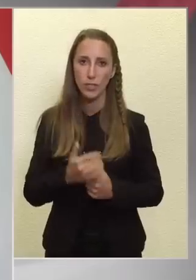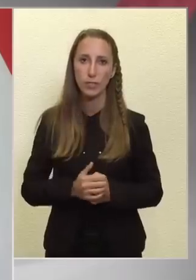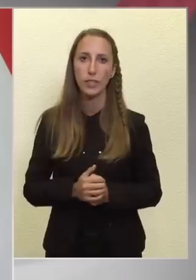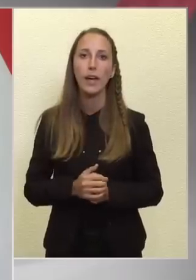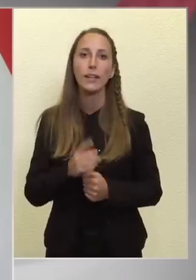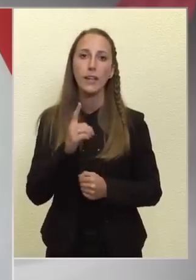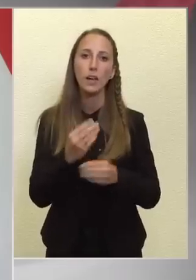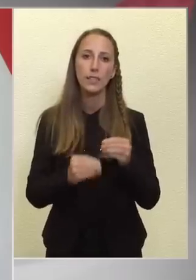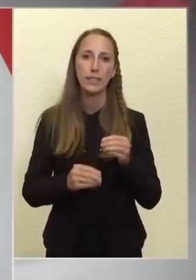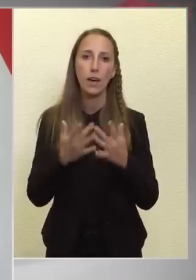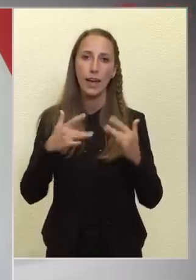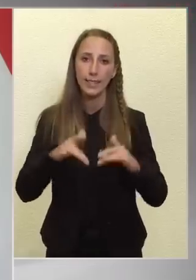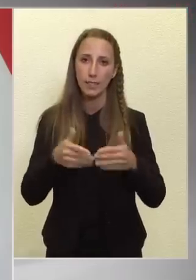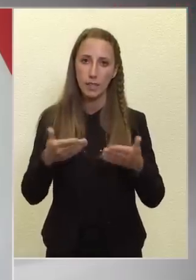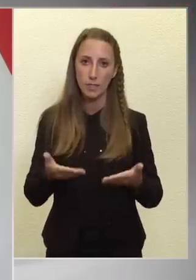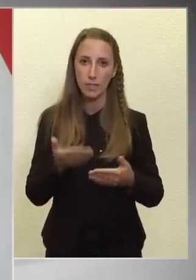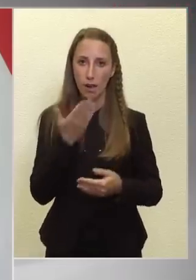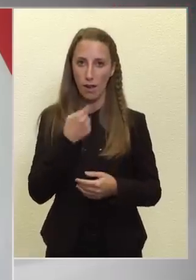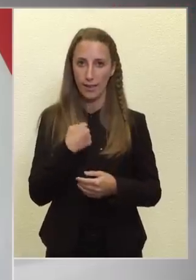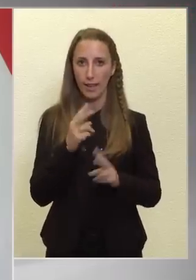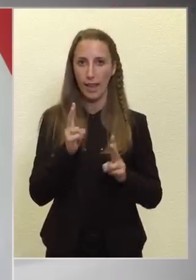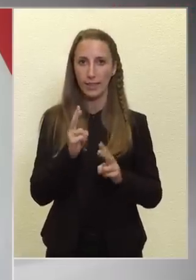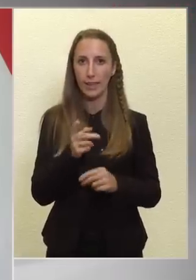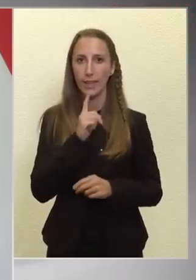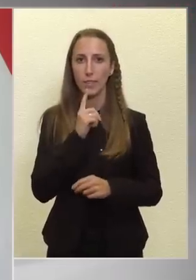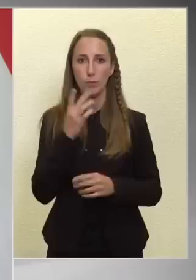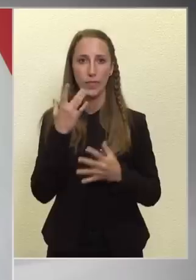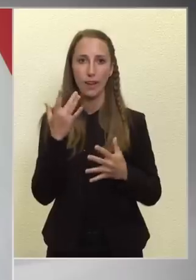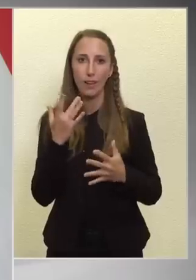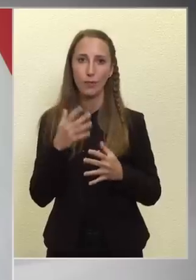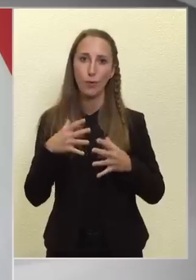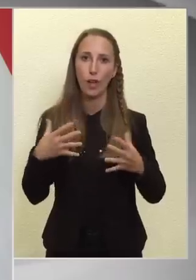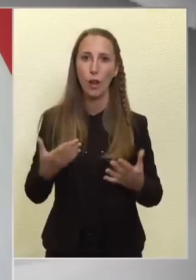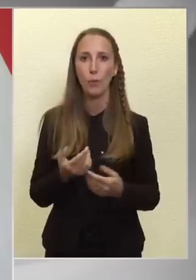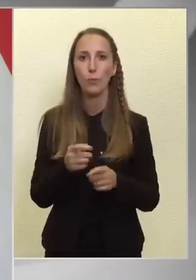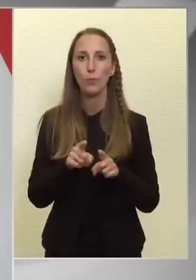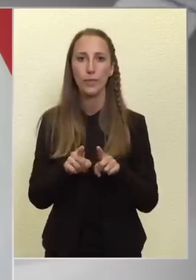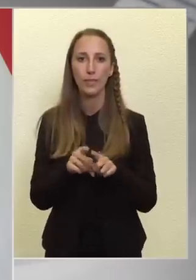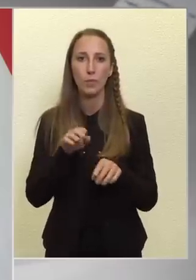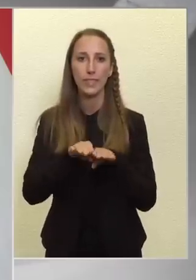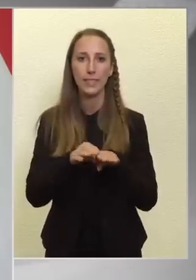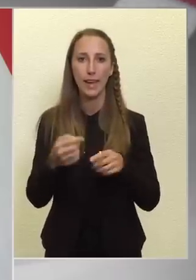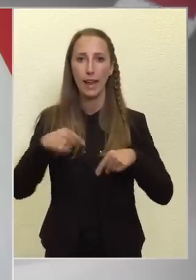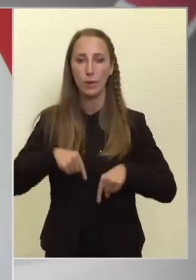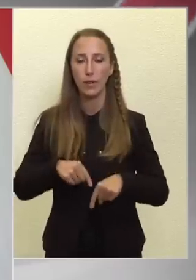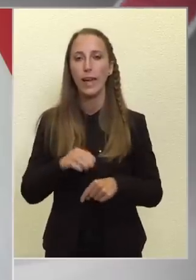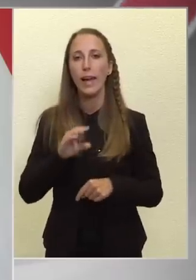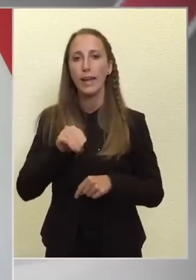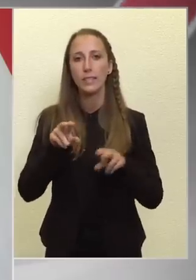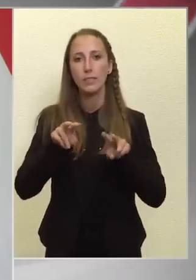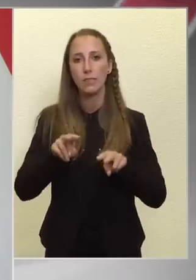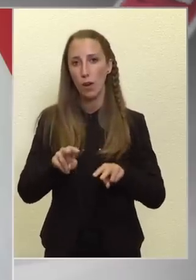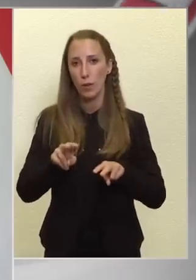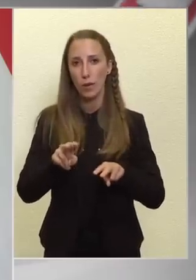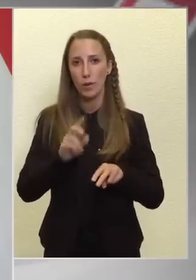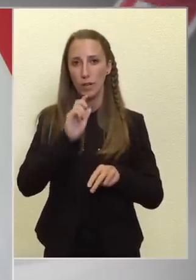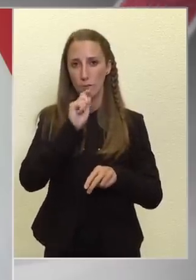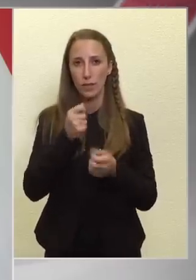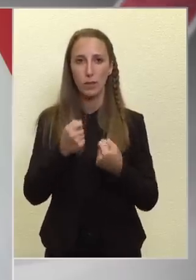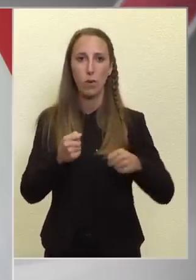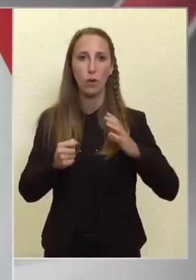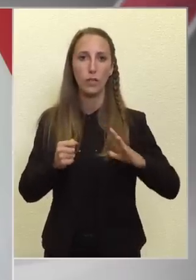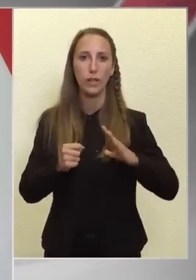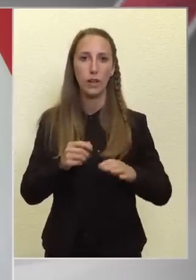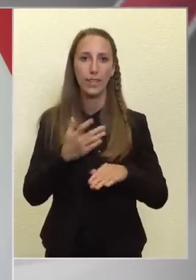De azért a helyzet az az, hogy ha én lehetek kevésbé nagyvonalú, mint a miniszterelnök, ez valójában a magyar baloldának kísérlete arra,